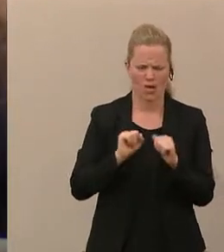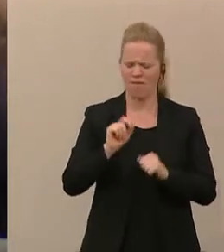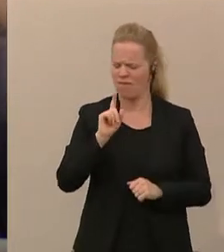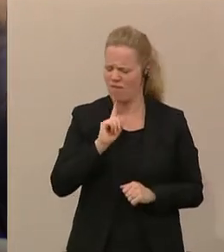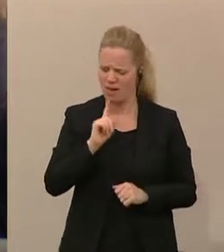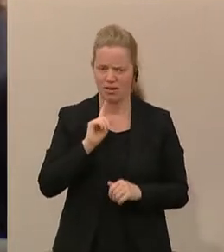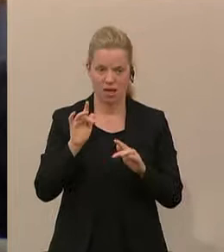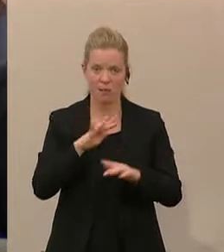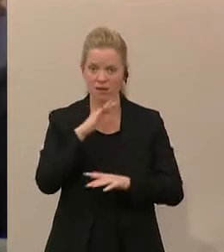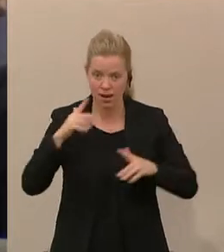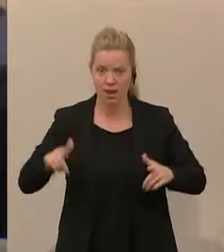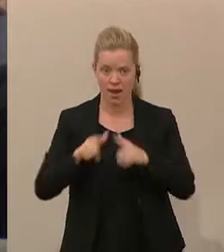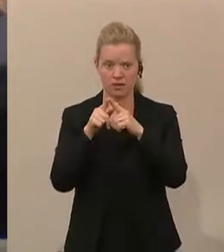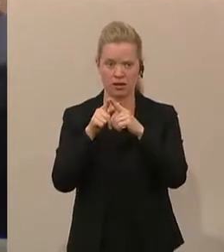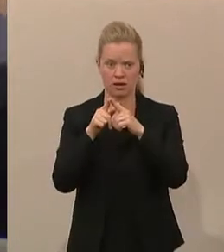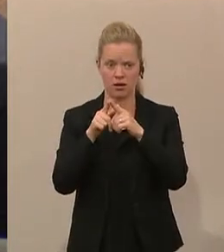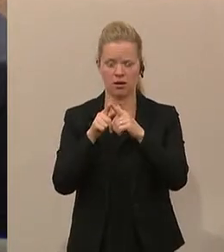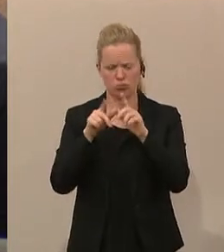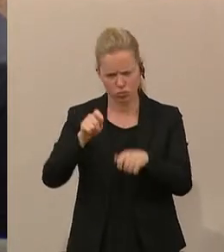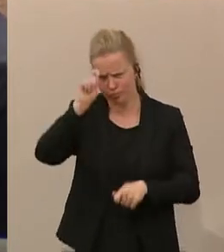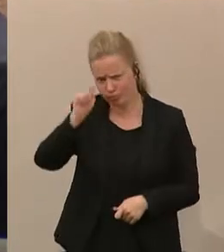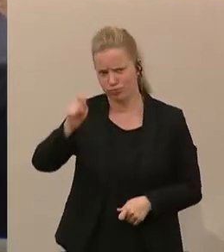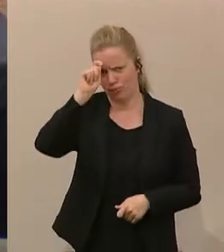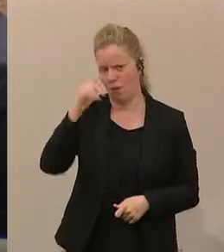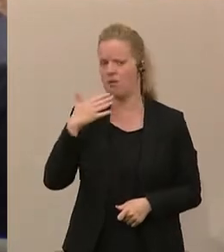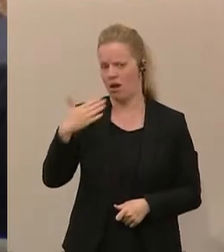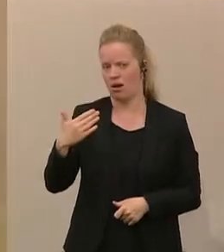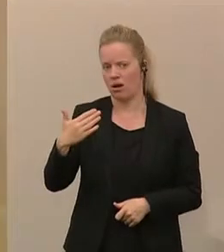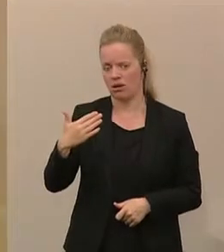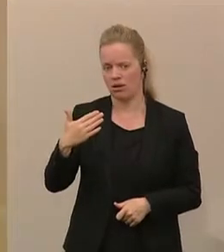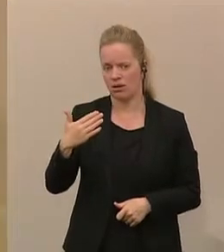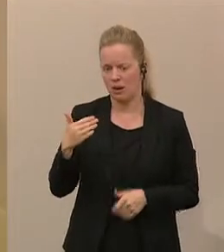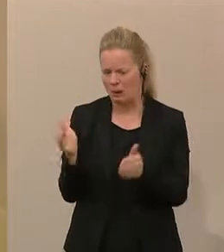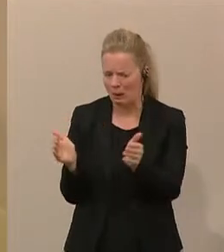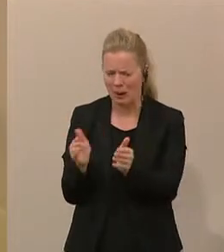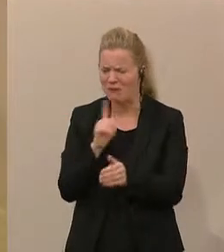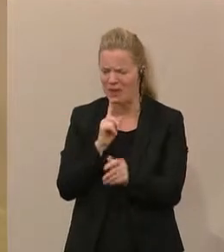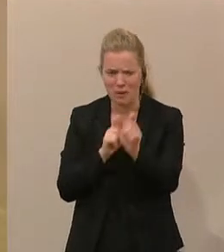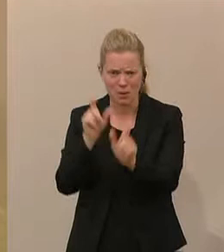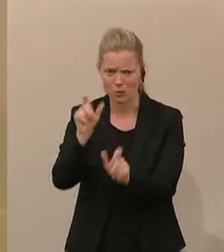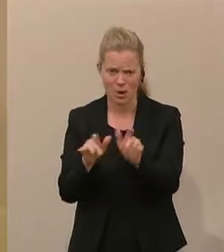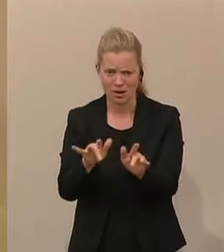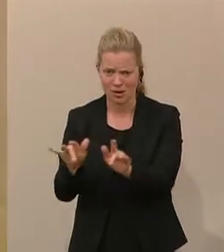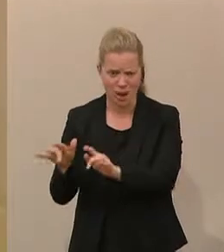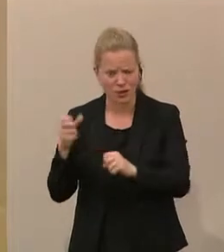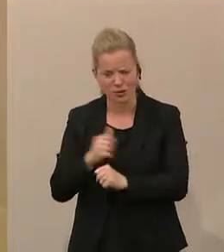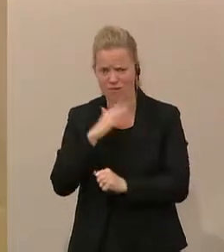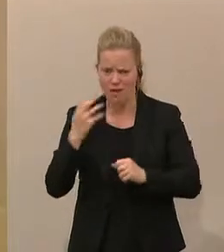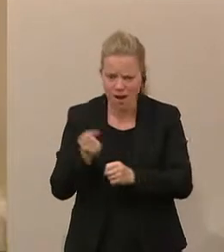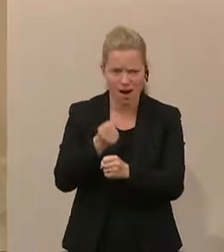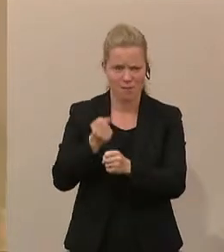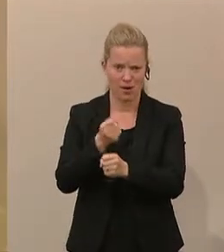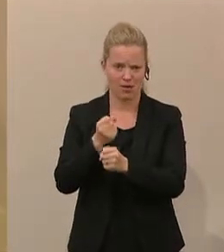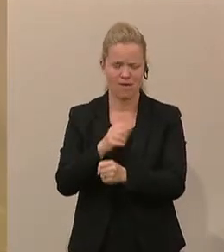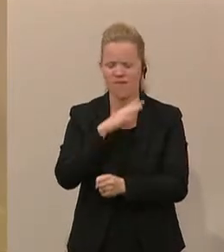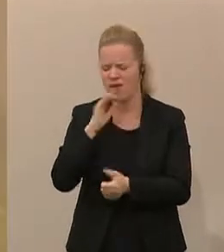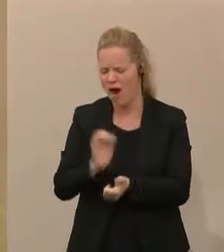sehr, sehr viel geleistet hat. Und da muss man wirklich auch einmal Danke sagen für den kleinen Personalstand, den die gehabt haben und über die vielen,